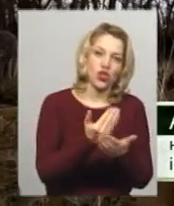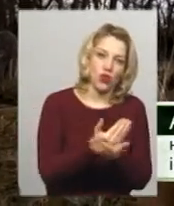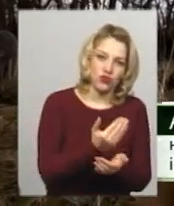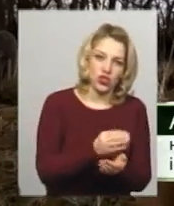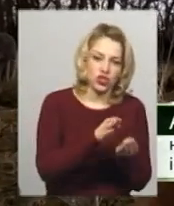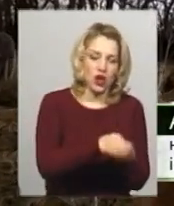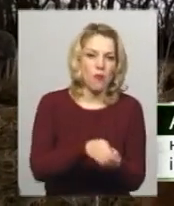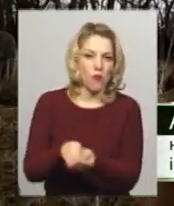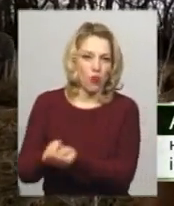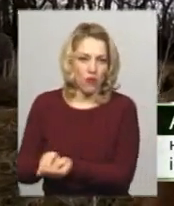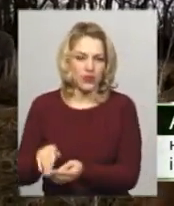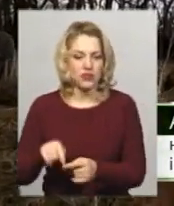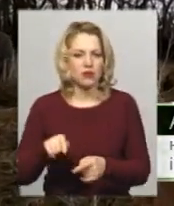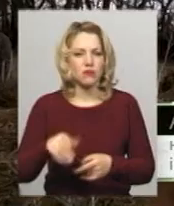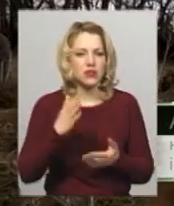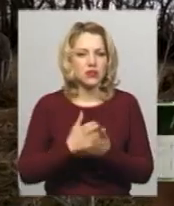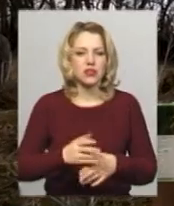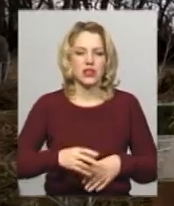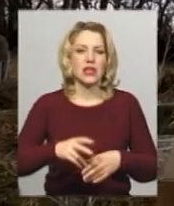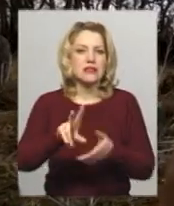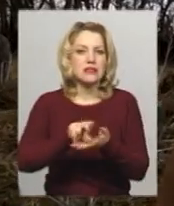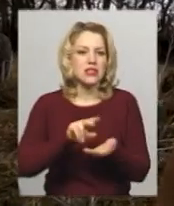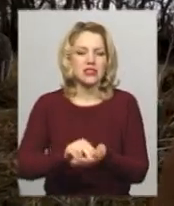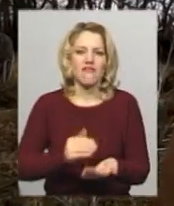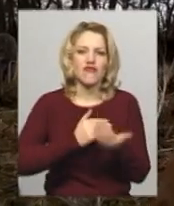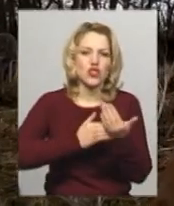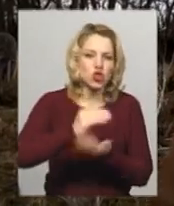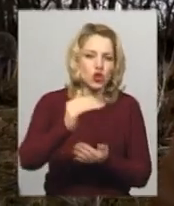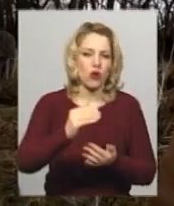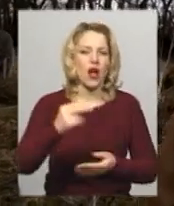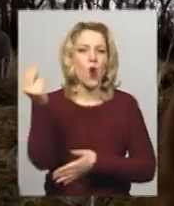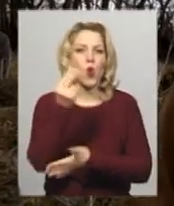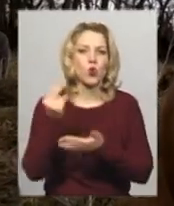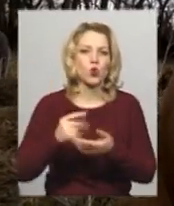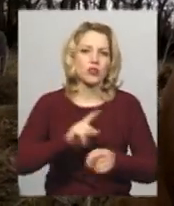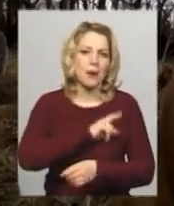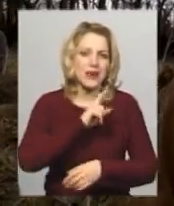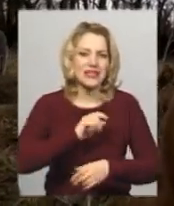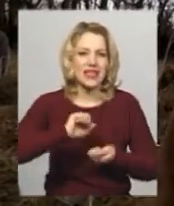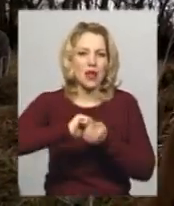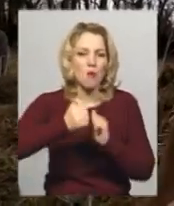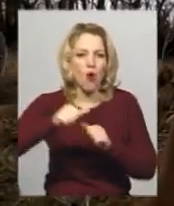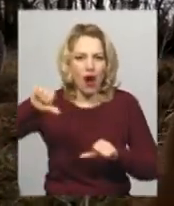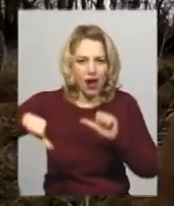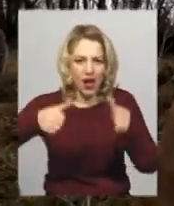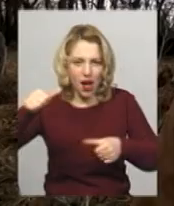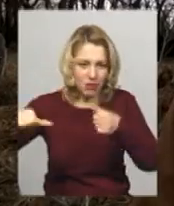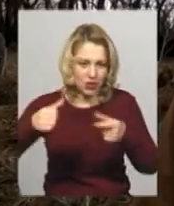досить багато зразків з високою подожньою майстерністю різьби по кам'яті. І датується приблизно ці поховання